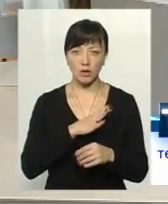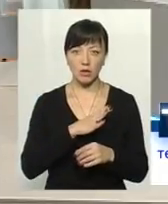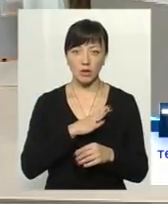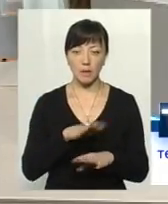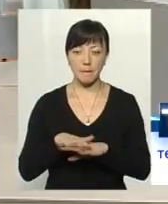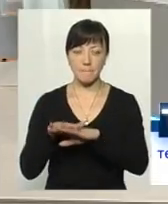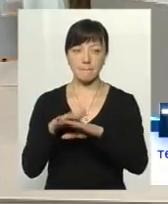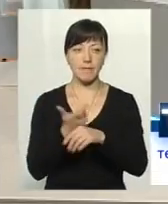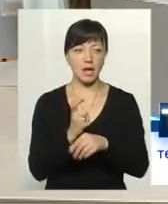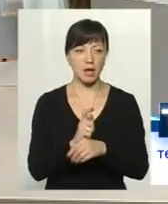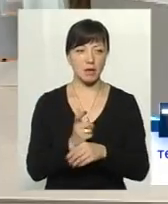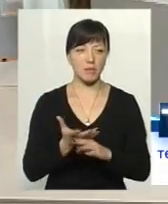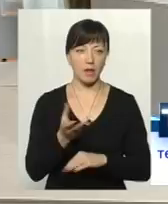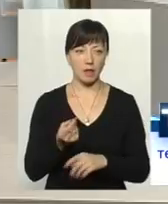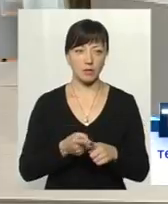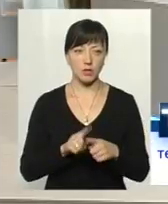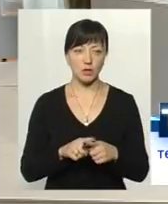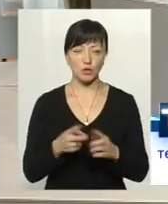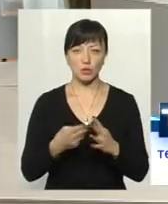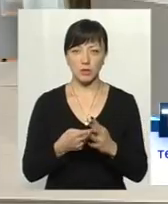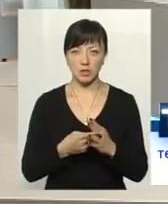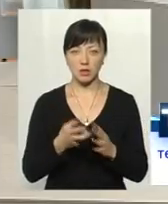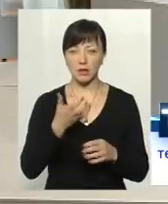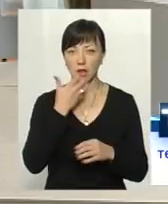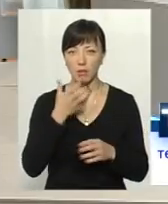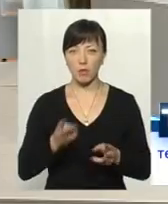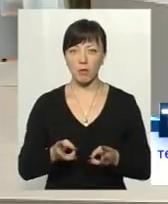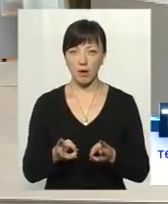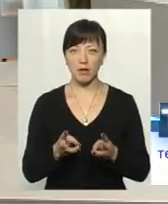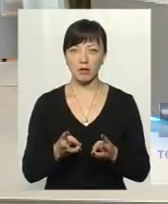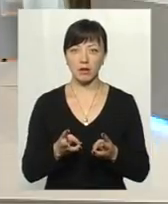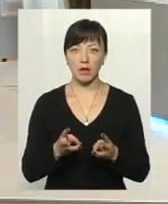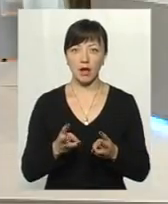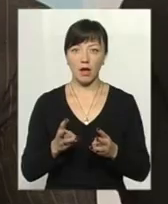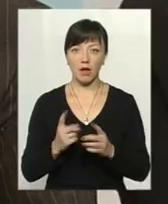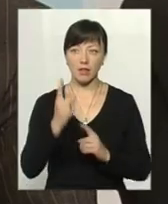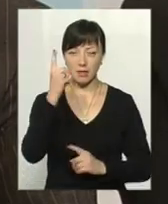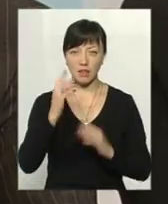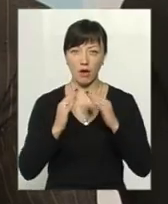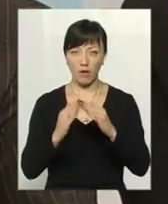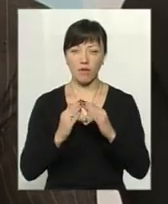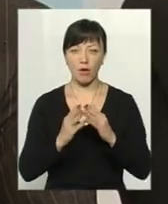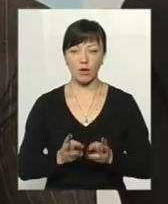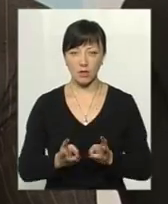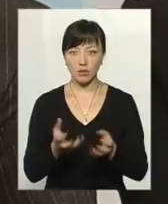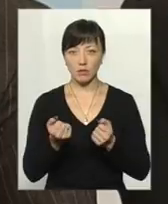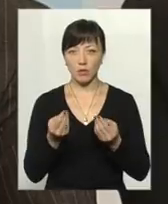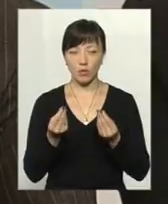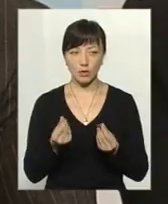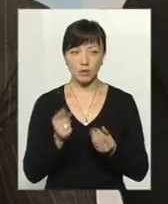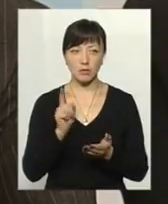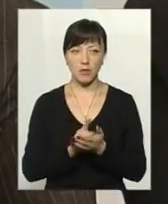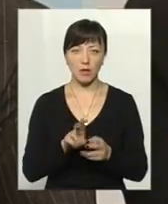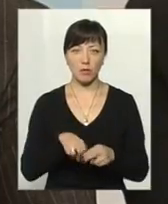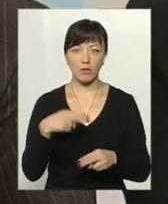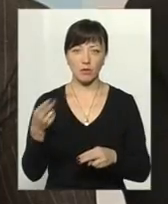була переплата по наданих субсидіях по теплоопаленню, по дахової котельні, вони так само отримали ці кошти, вони мали їх